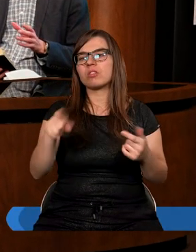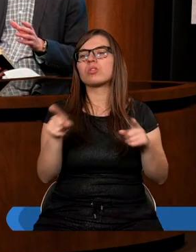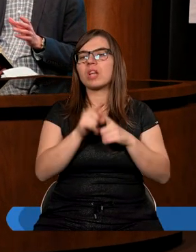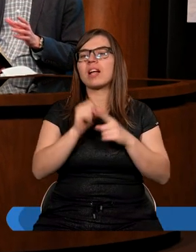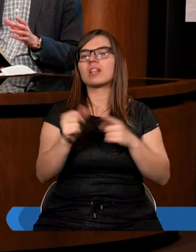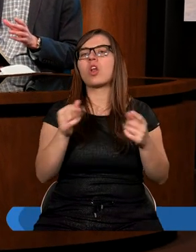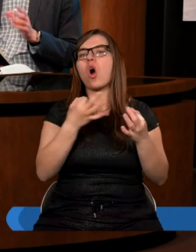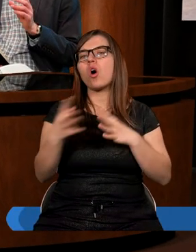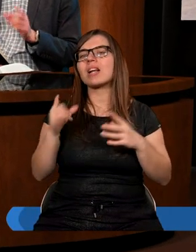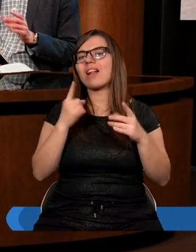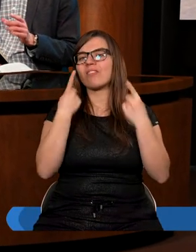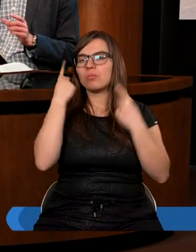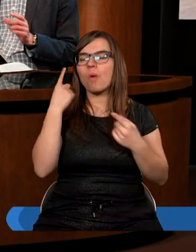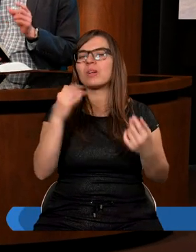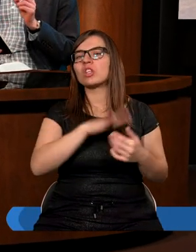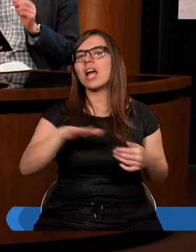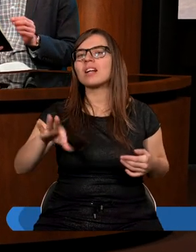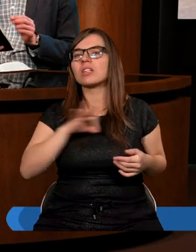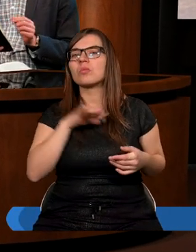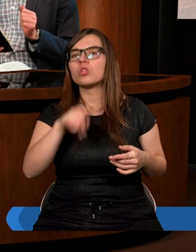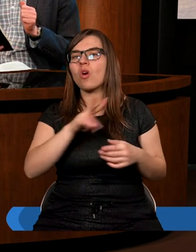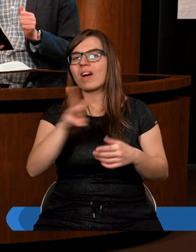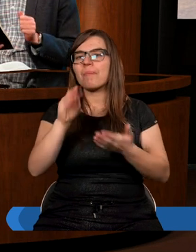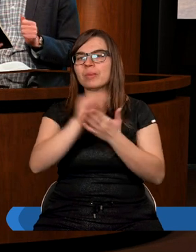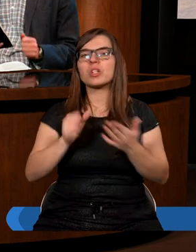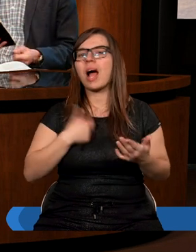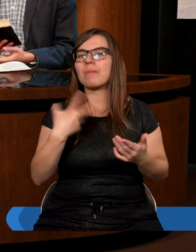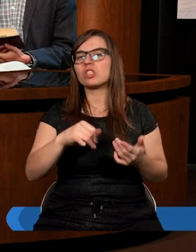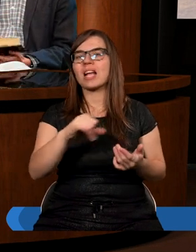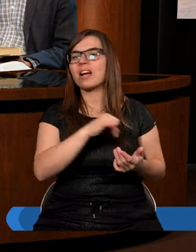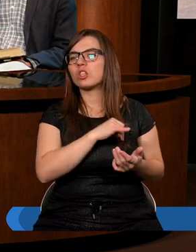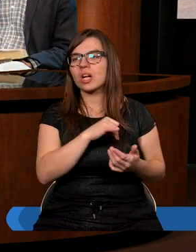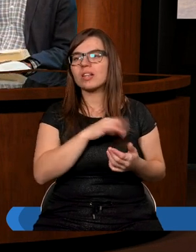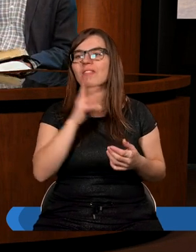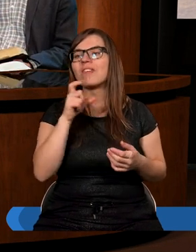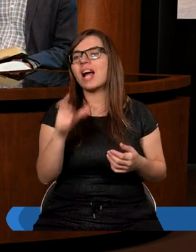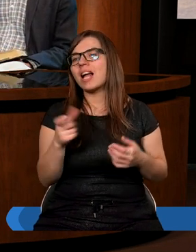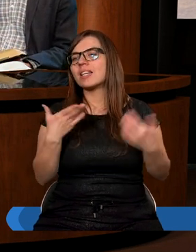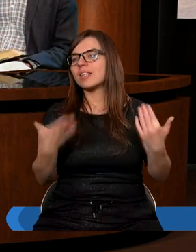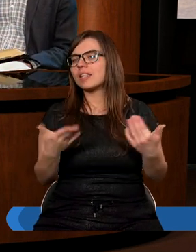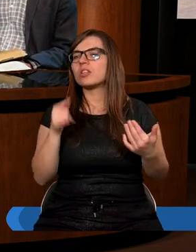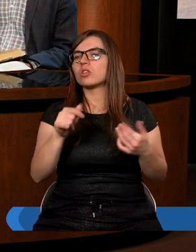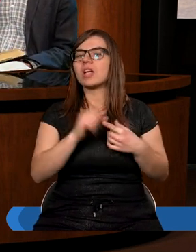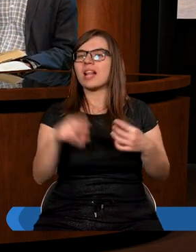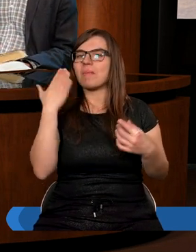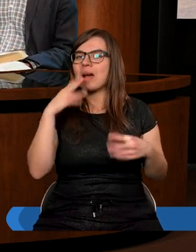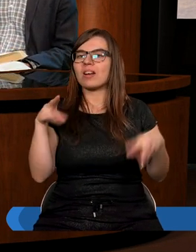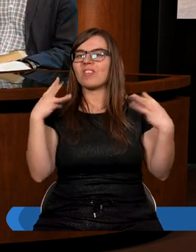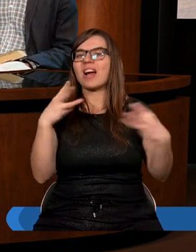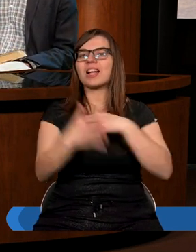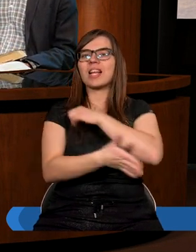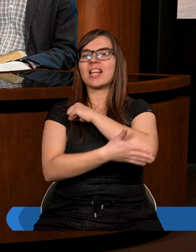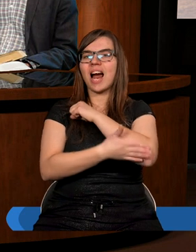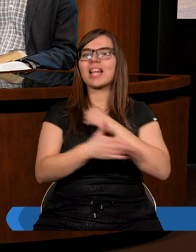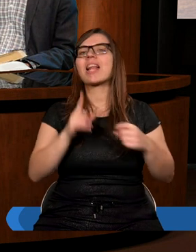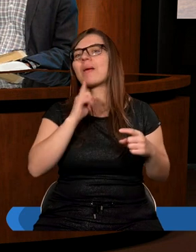jest od razu też wspomniane. Dzieci moje, to wam piszę, abyście nie grzeszyli. Więc tutaj jest bardzo ważna zasada, także